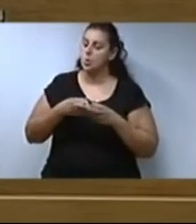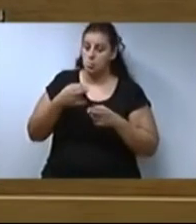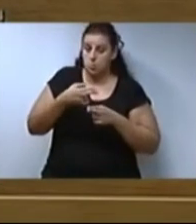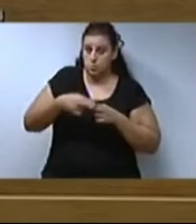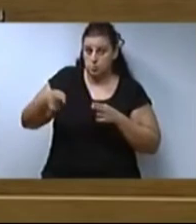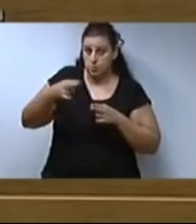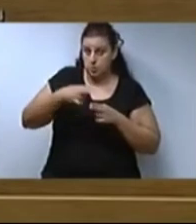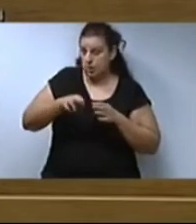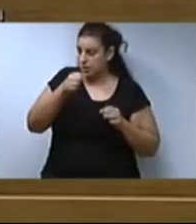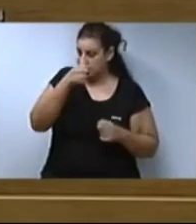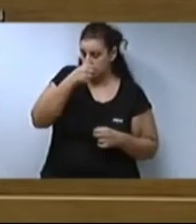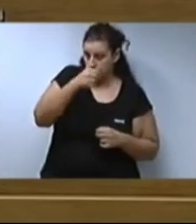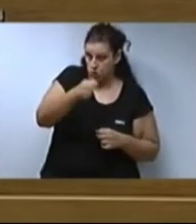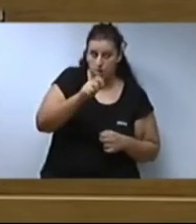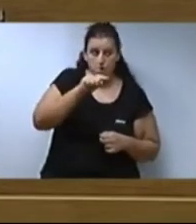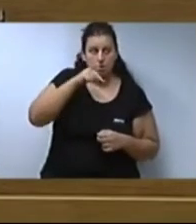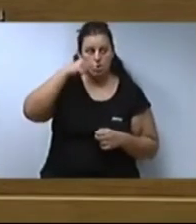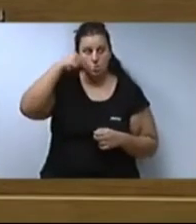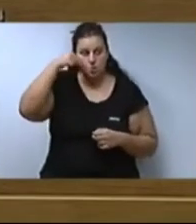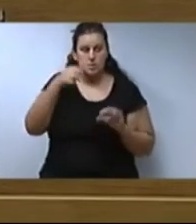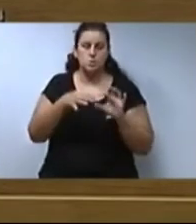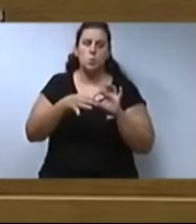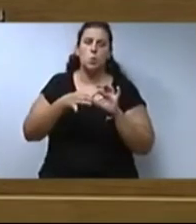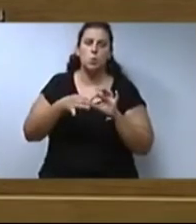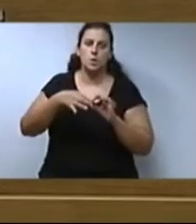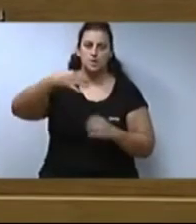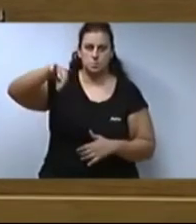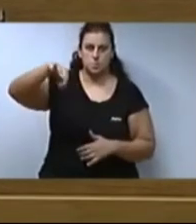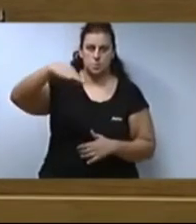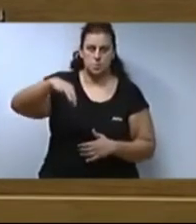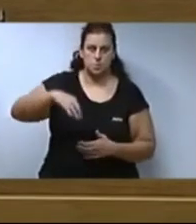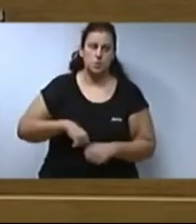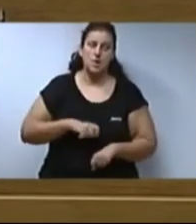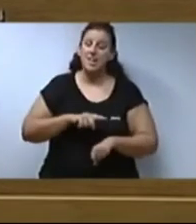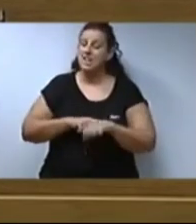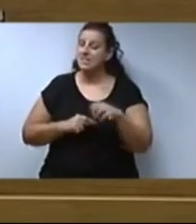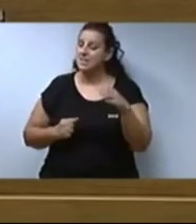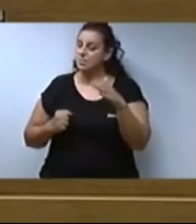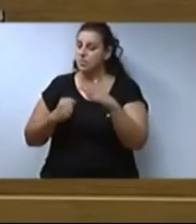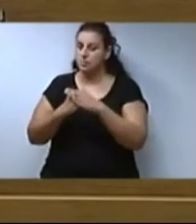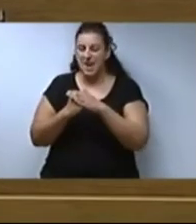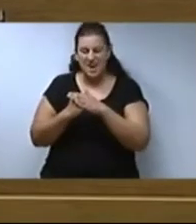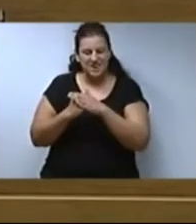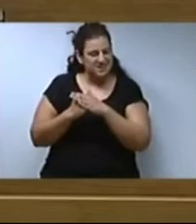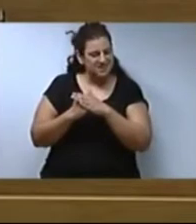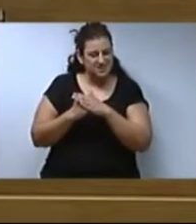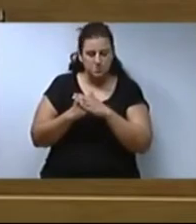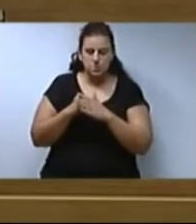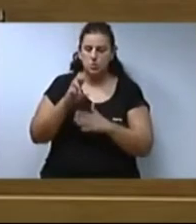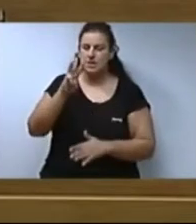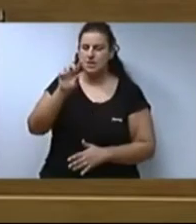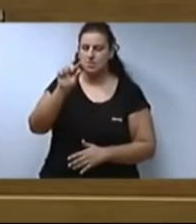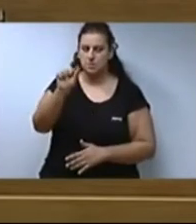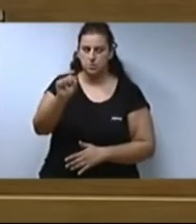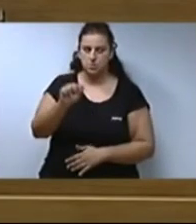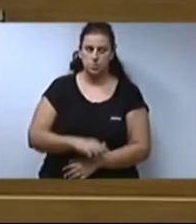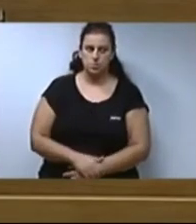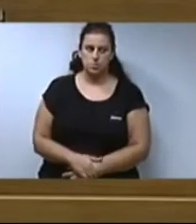Socialista Compromís i Unidespa, per un temps màxim de 3 minuts.